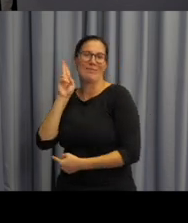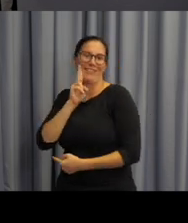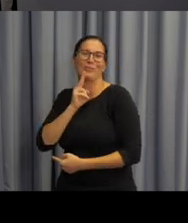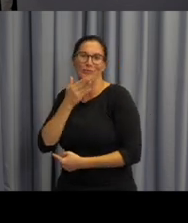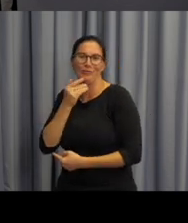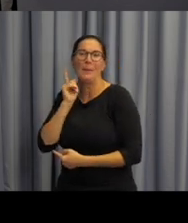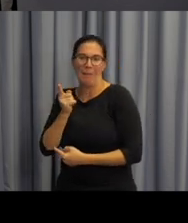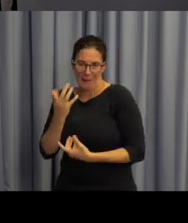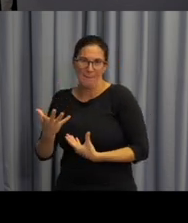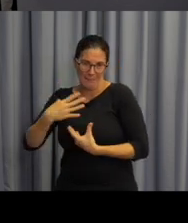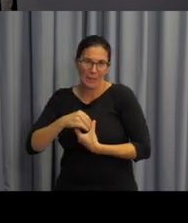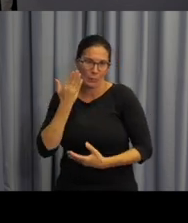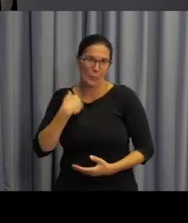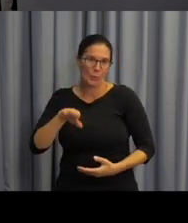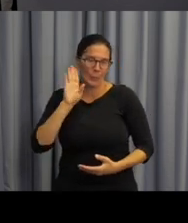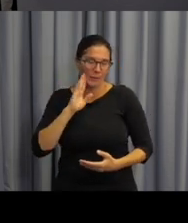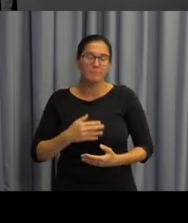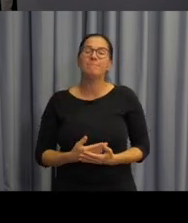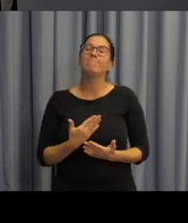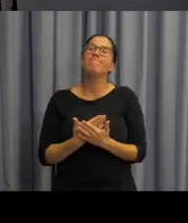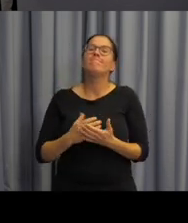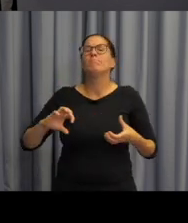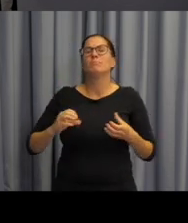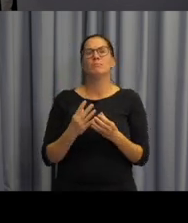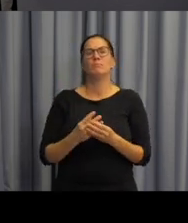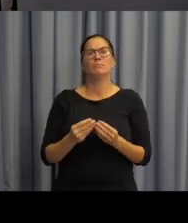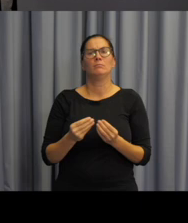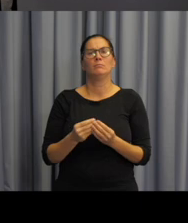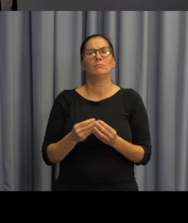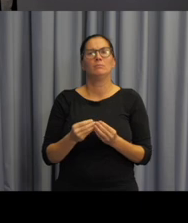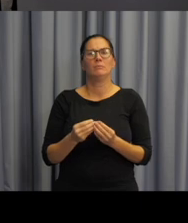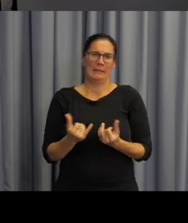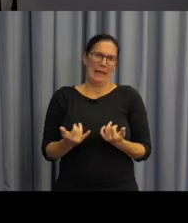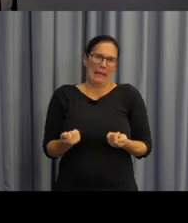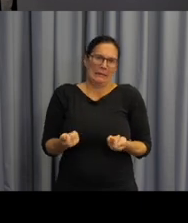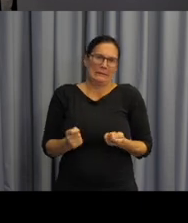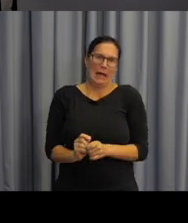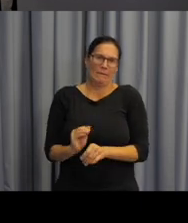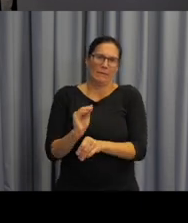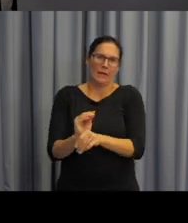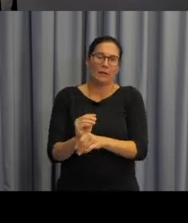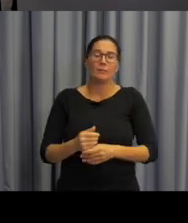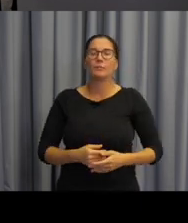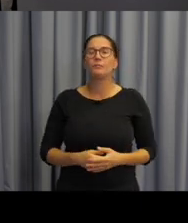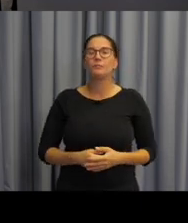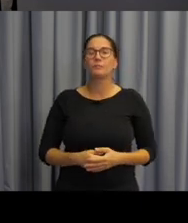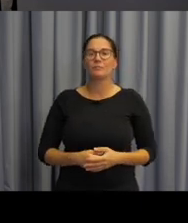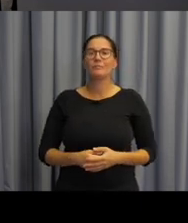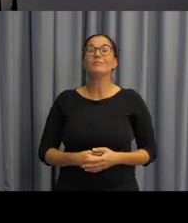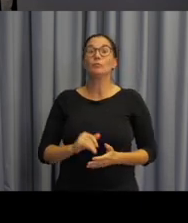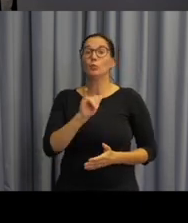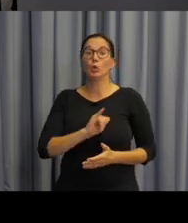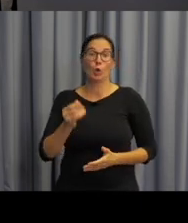Takže když bych to měla všechno ještě schrnout, tak bych na závěr tohoto slajdu dodala, že kromě